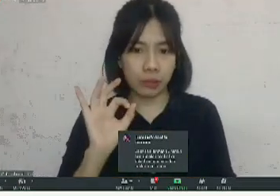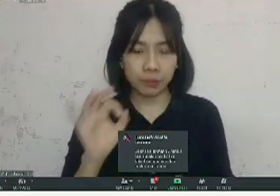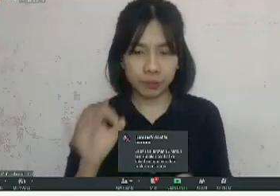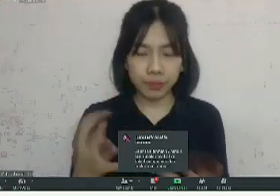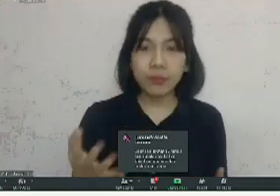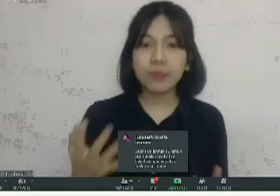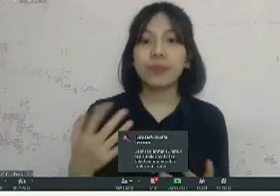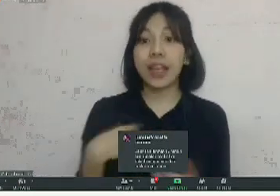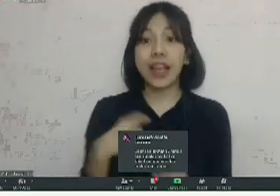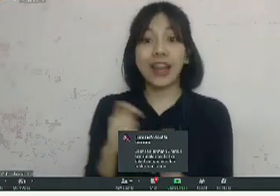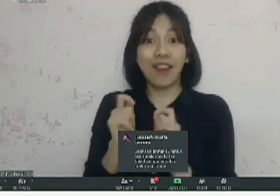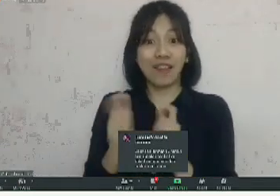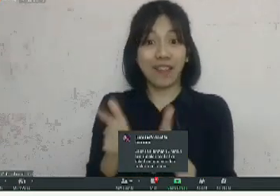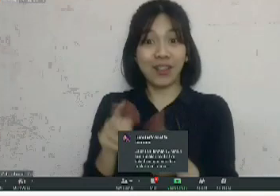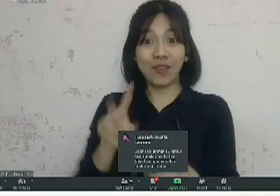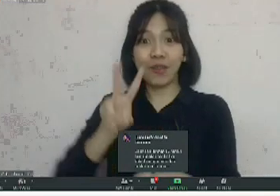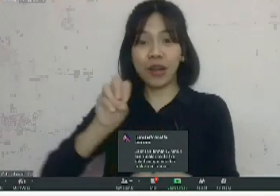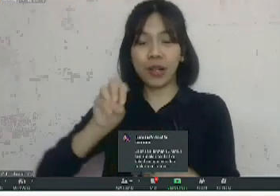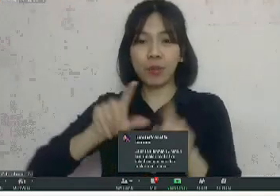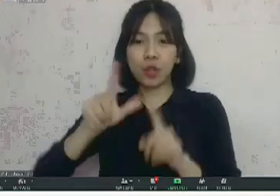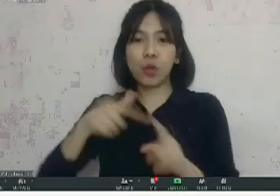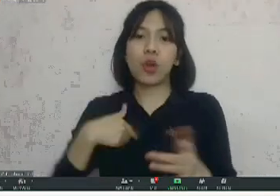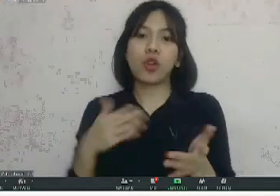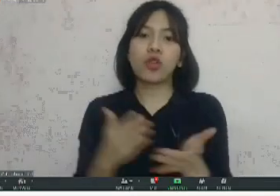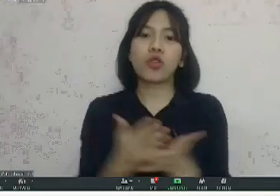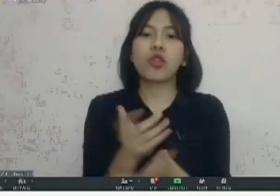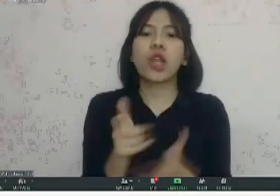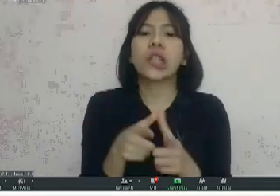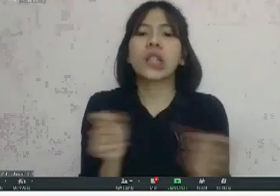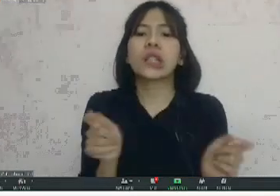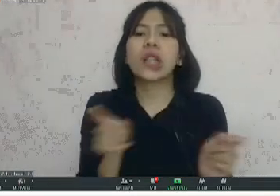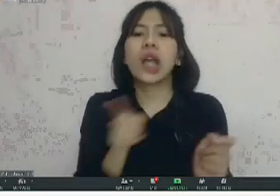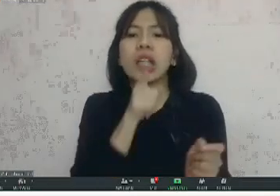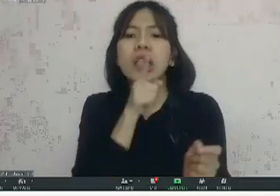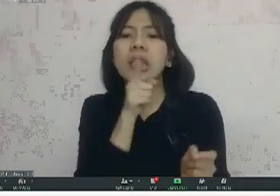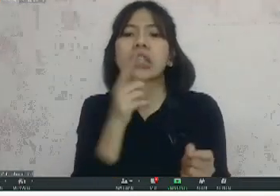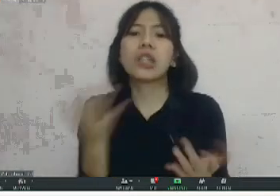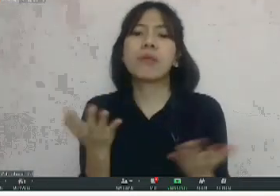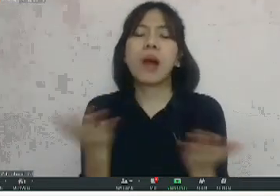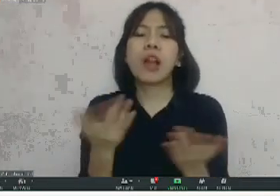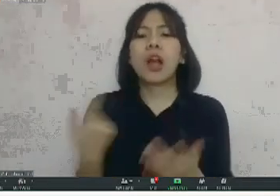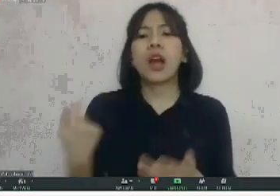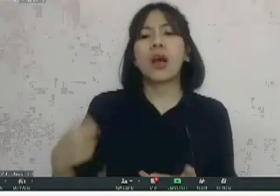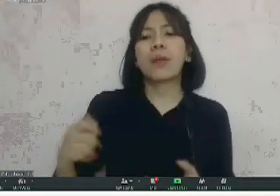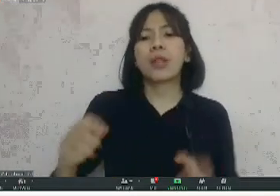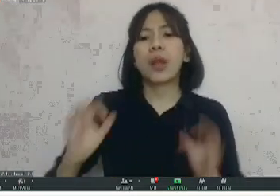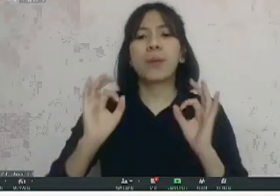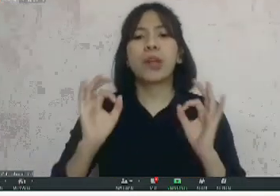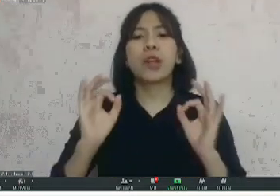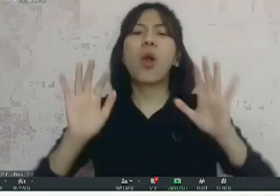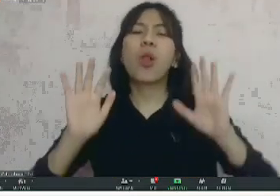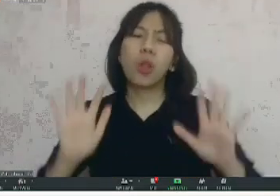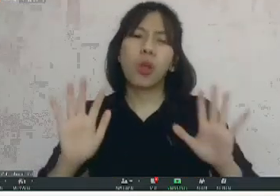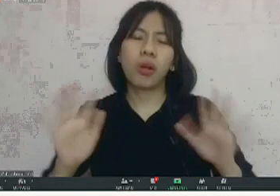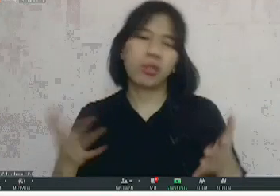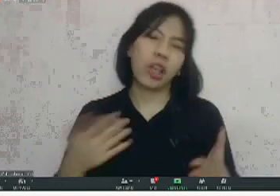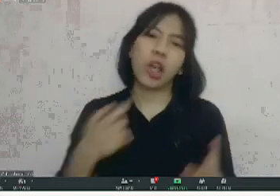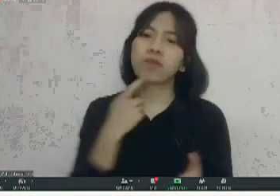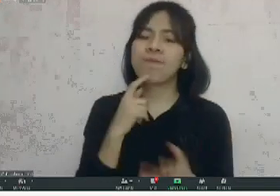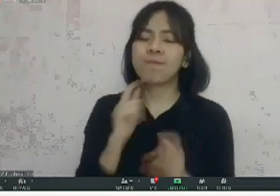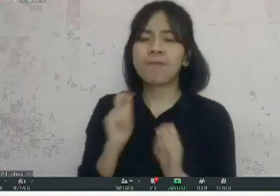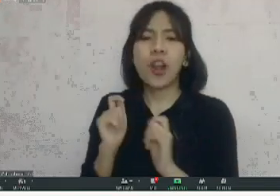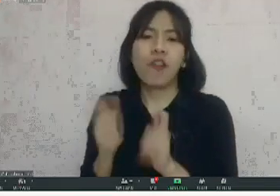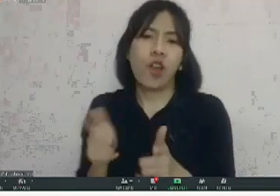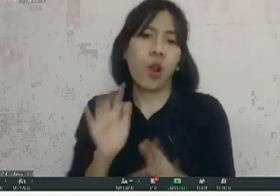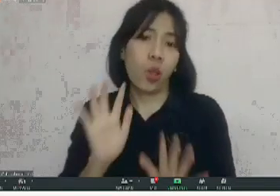disabilitasnya yang untuk jurusan Sastra Inggris cuman ada satu di Kementerian Pendidikan dan Kebudayaan jadi saya cobalah situ tujuannya